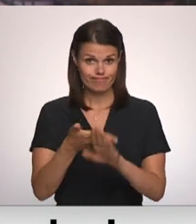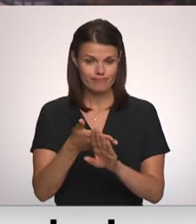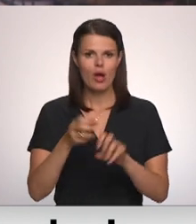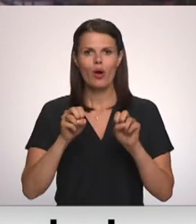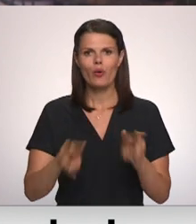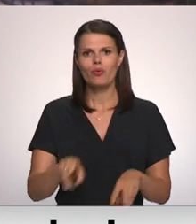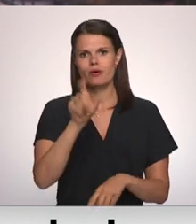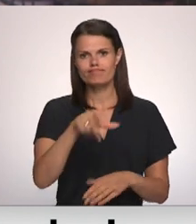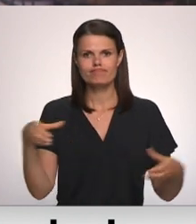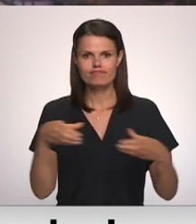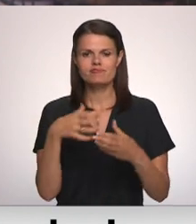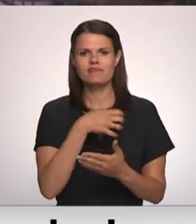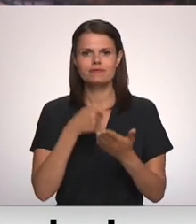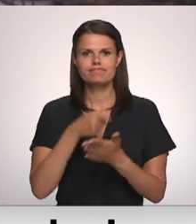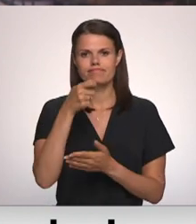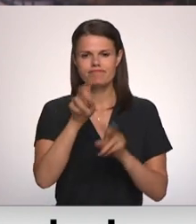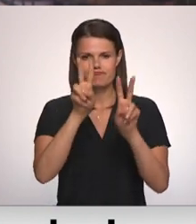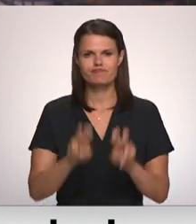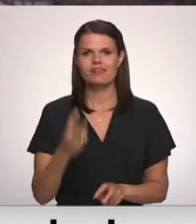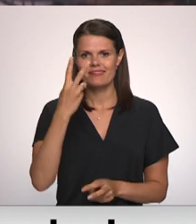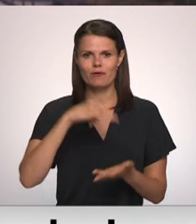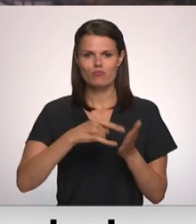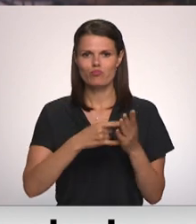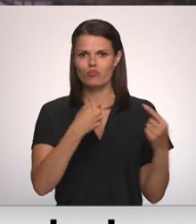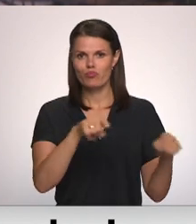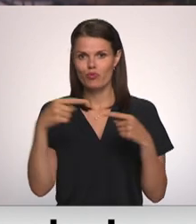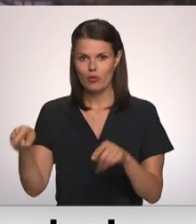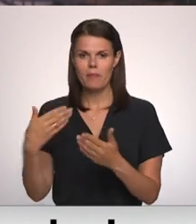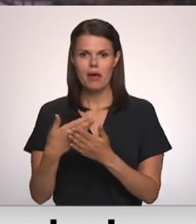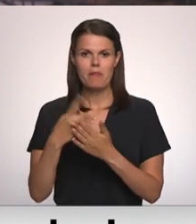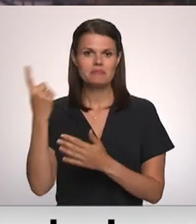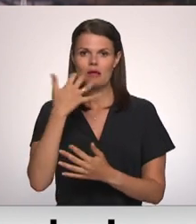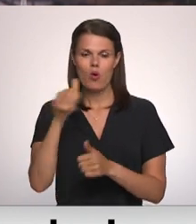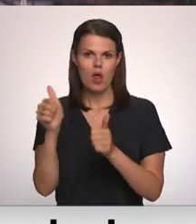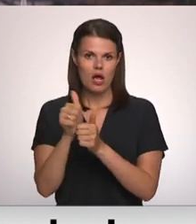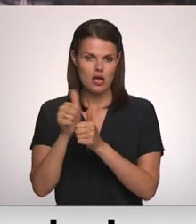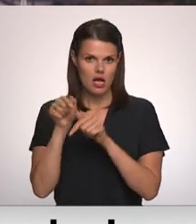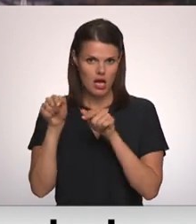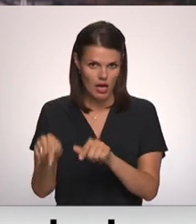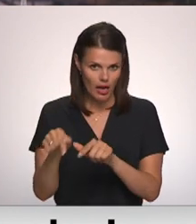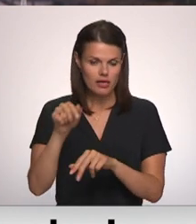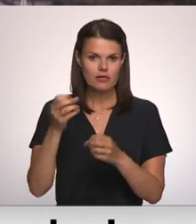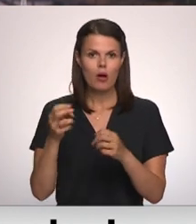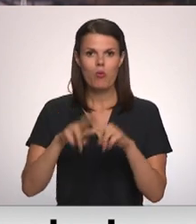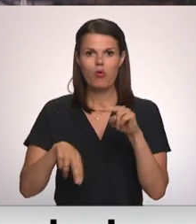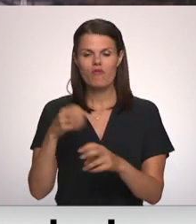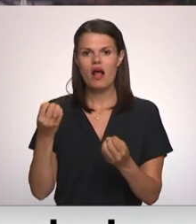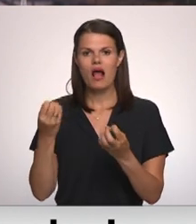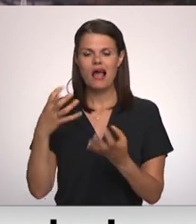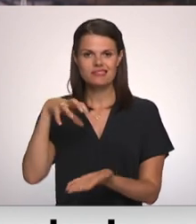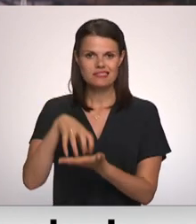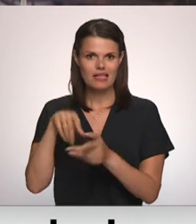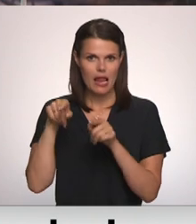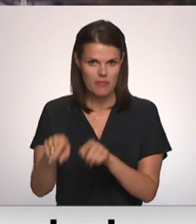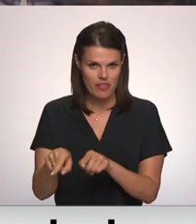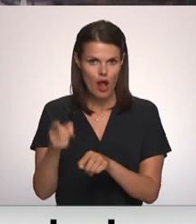padziļināts izvērtējums par diviem projektiem. Gāzes termināli jūrā pie salkrastiem, ko varētu attīstīt akciju sabiedrības kulta LNG